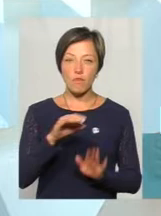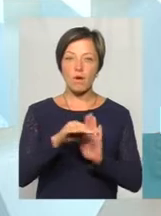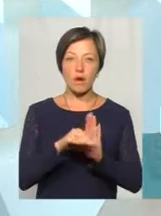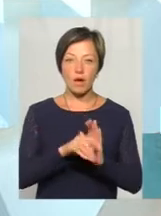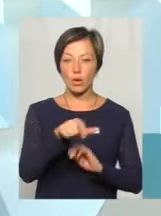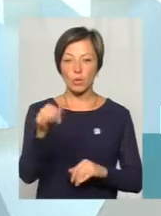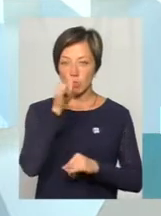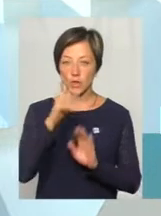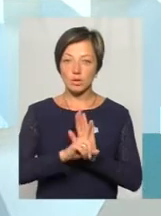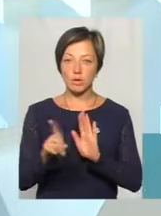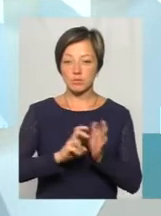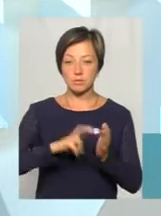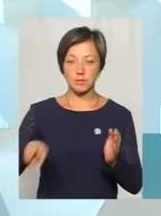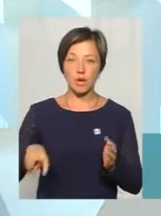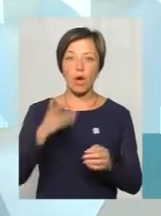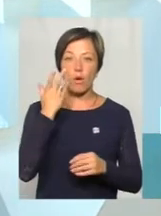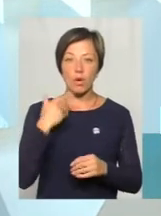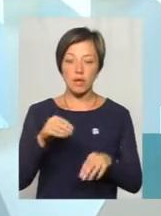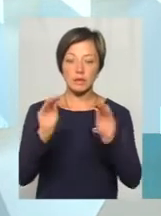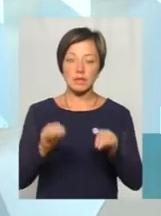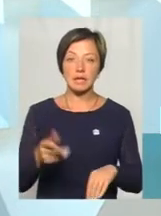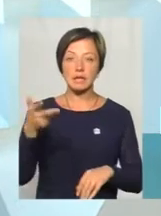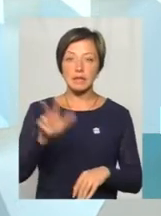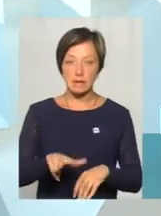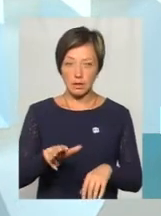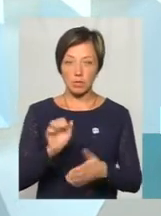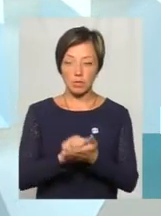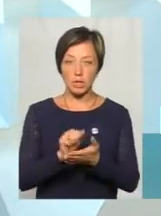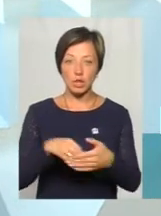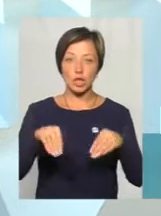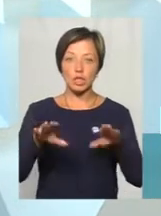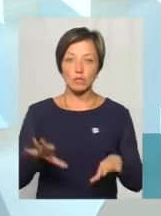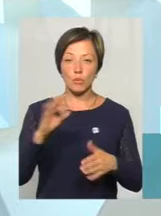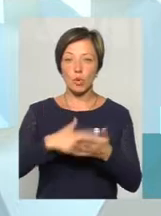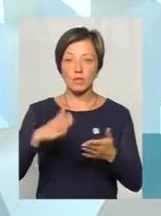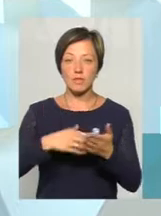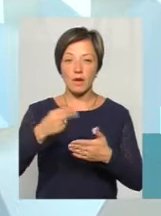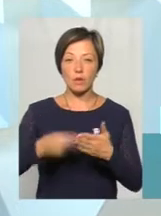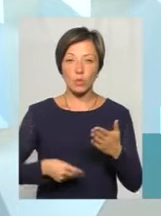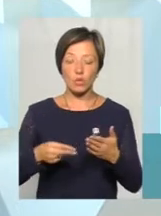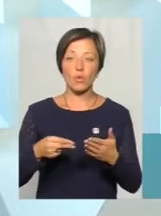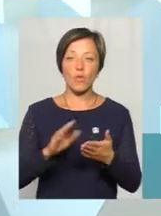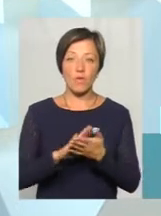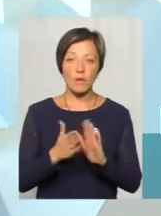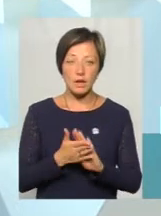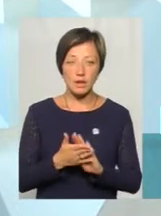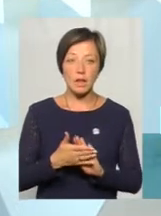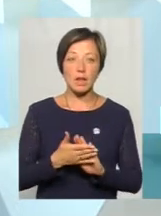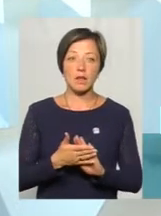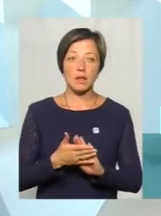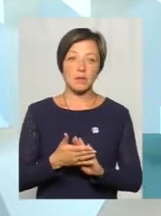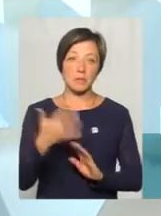люди не могли доїхати, водії з'їжджали. Коли ми склали три акти, коли ми побудовували рішення про розривання договорів, договорів 50